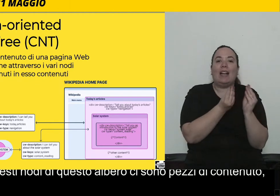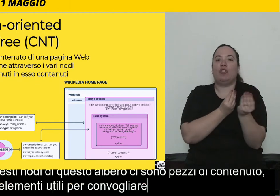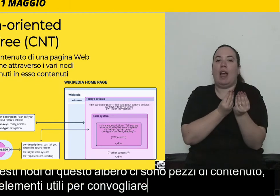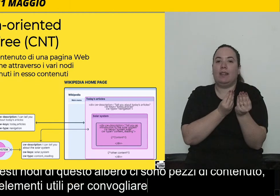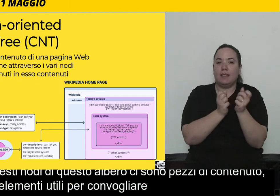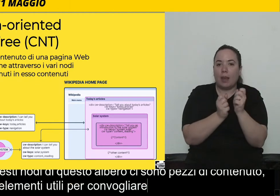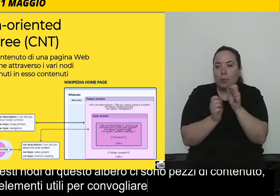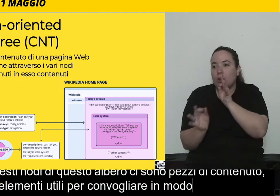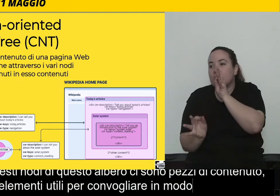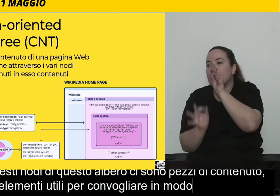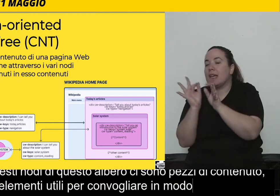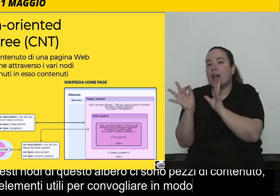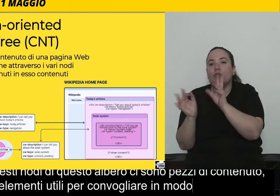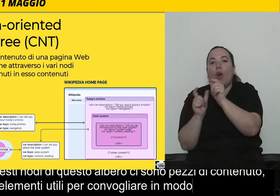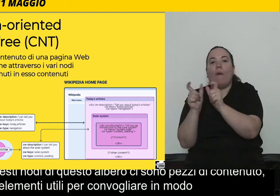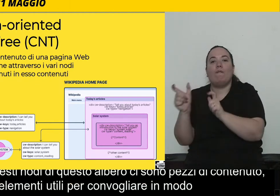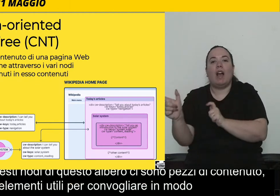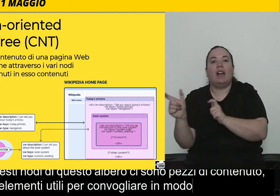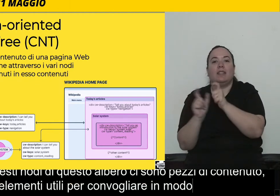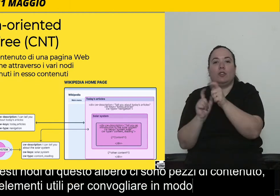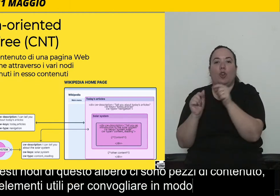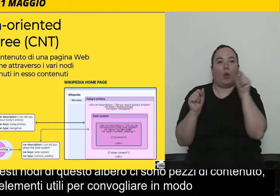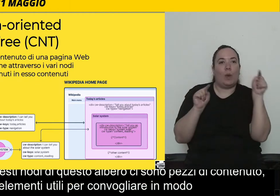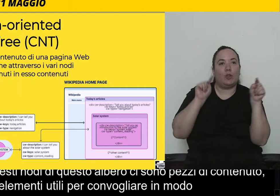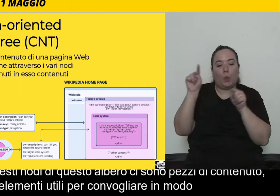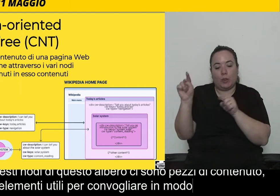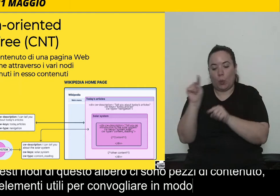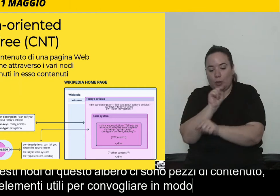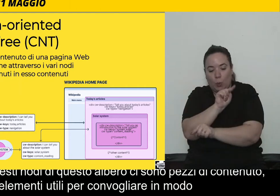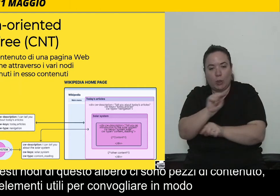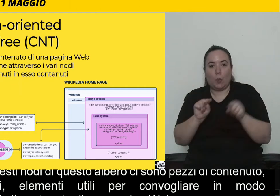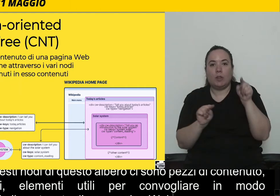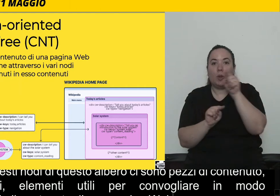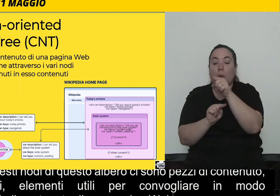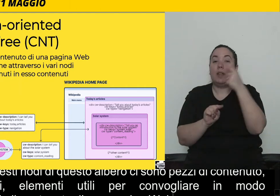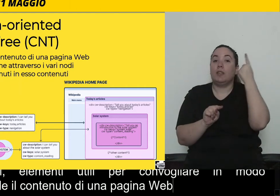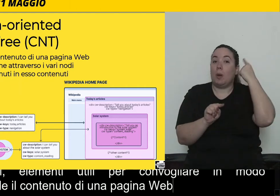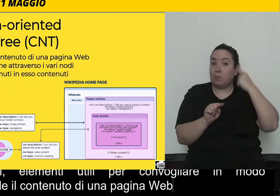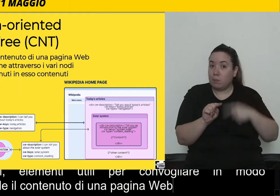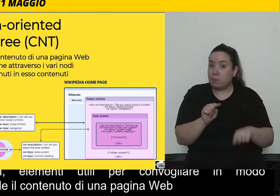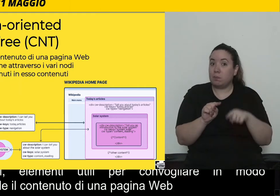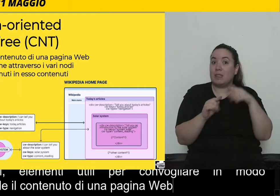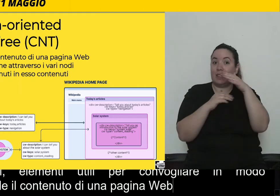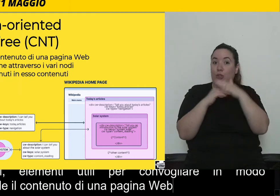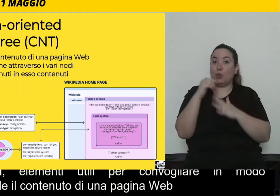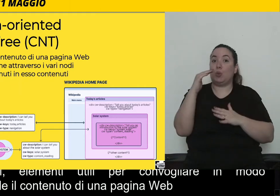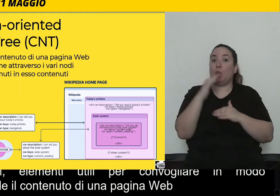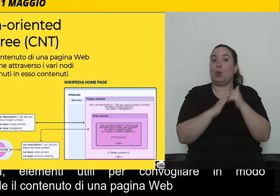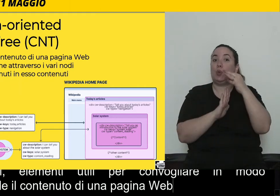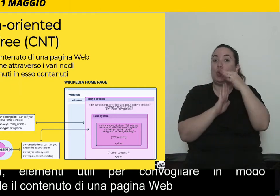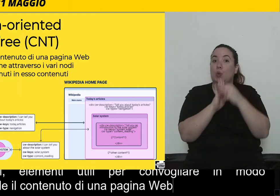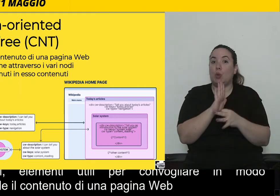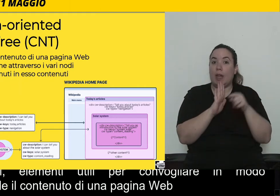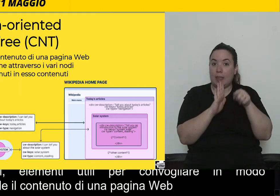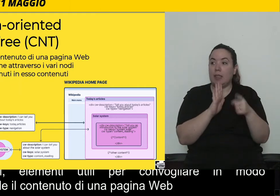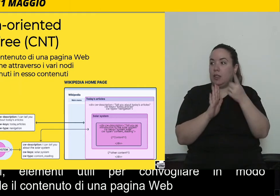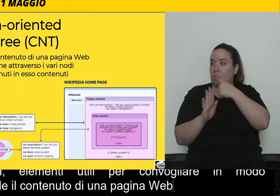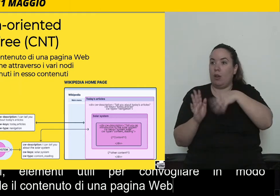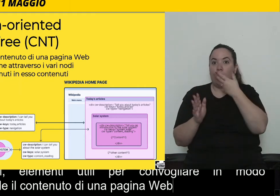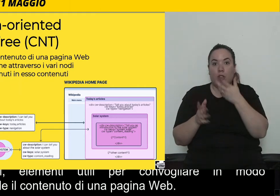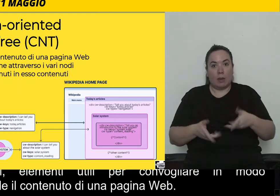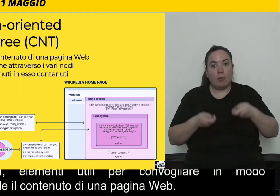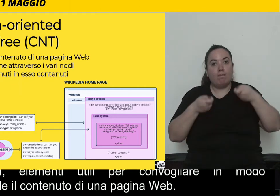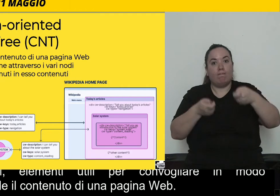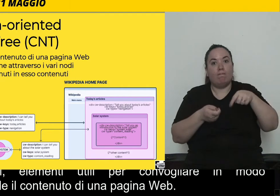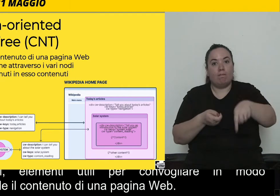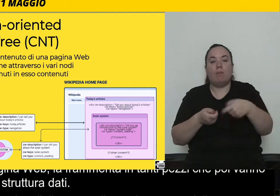pagina web, di un sito web. Ed è su questa struttura dati che il nostro sistema capitalizza, per poter